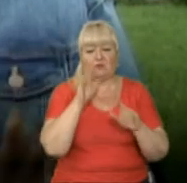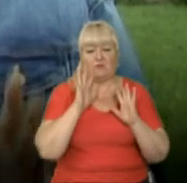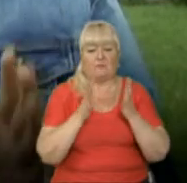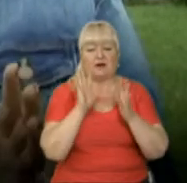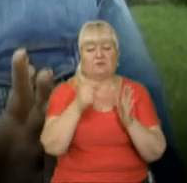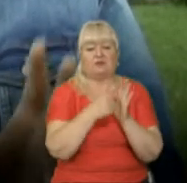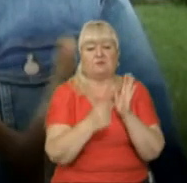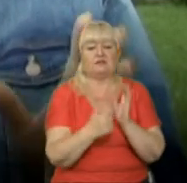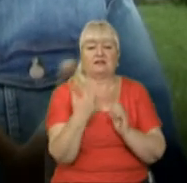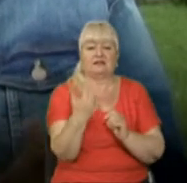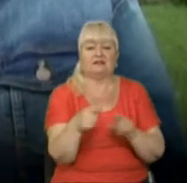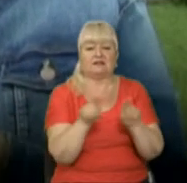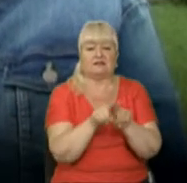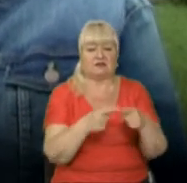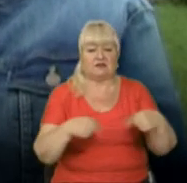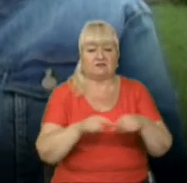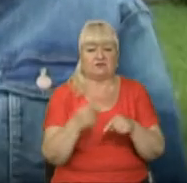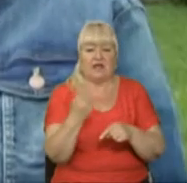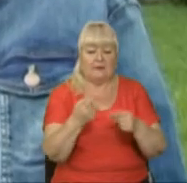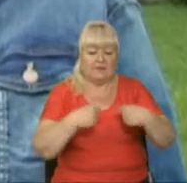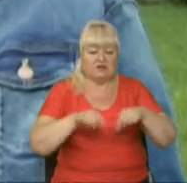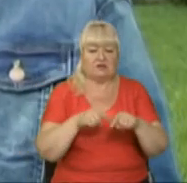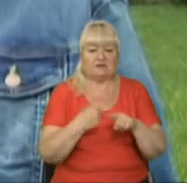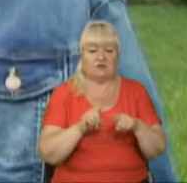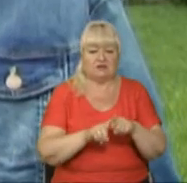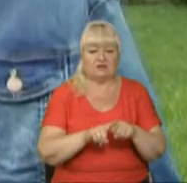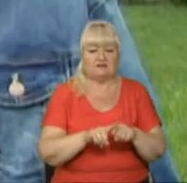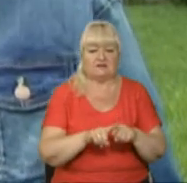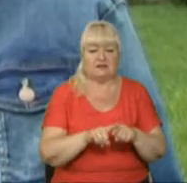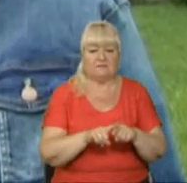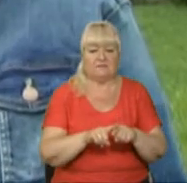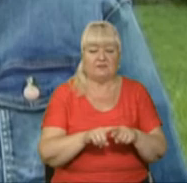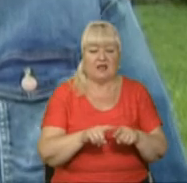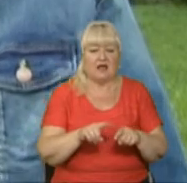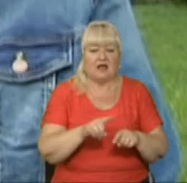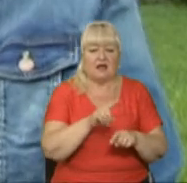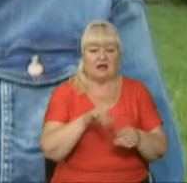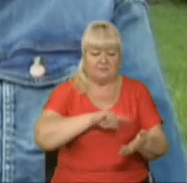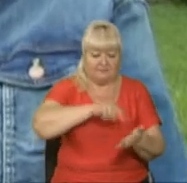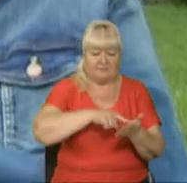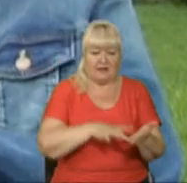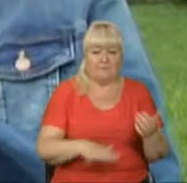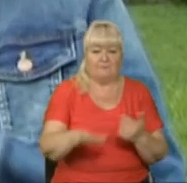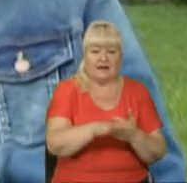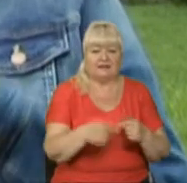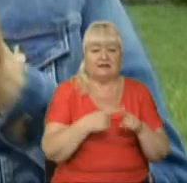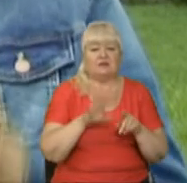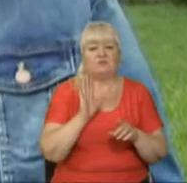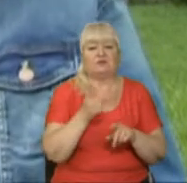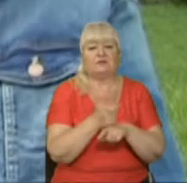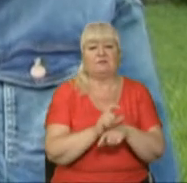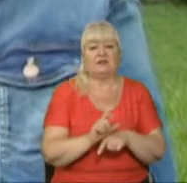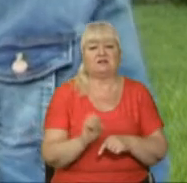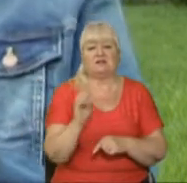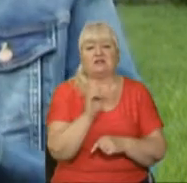поділено на три таких зони. Перша зона – є Звенигородський майдан, де ми зараз стоїмо. Це буде така більш європейська,